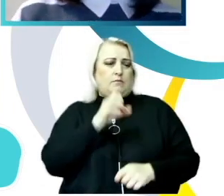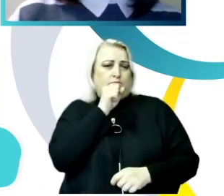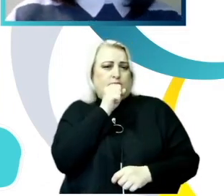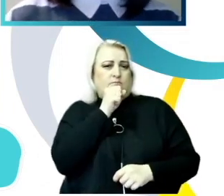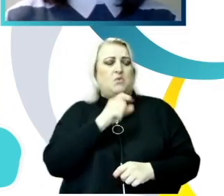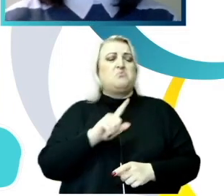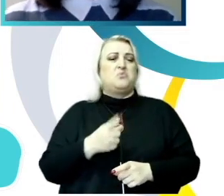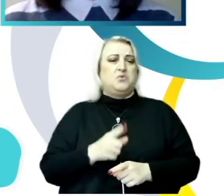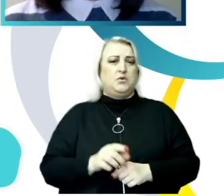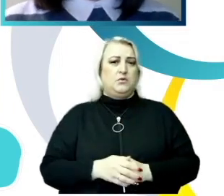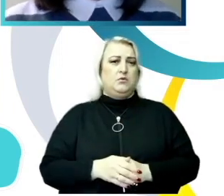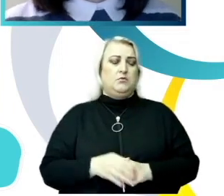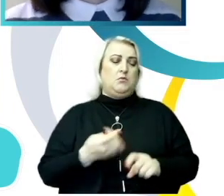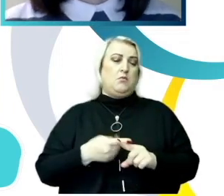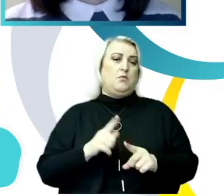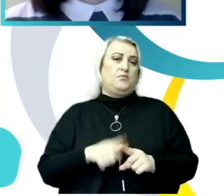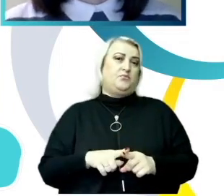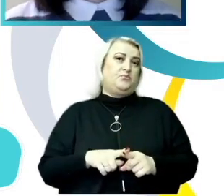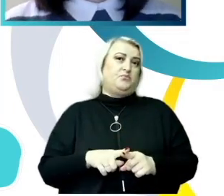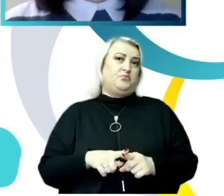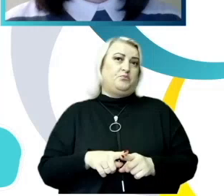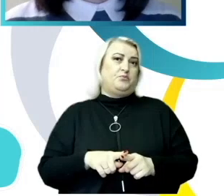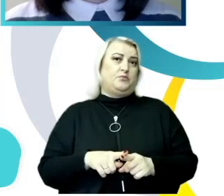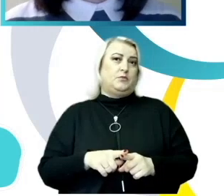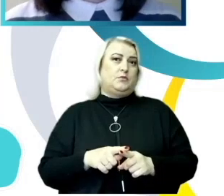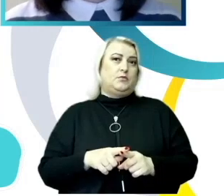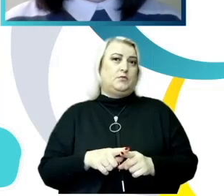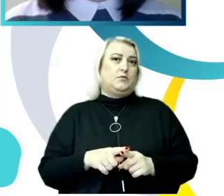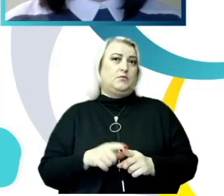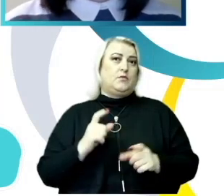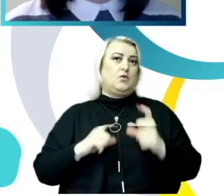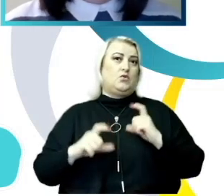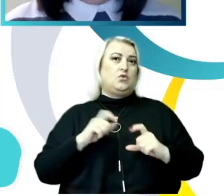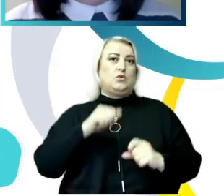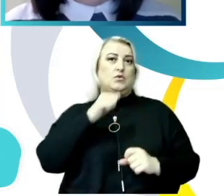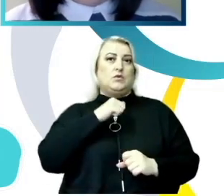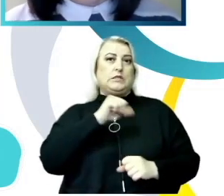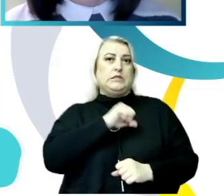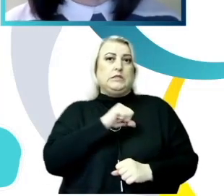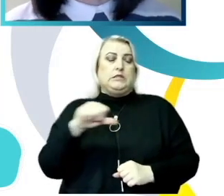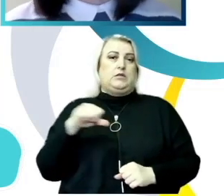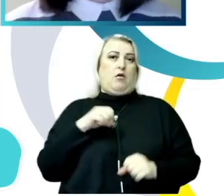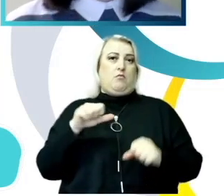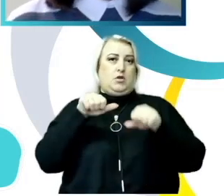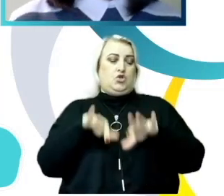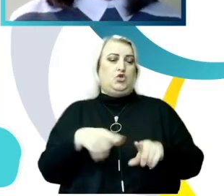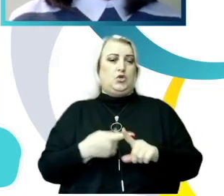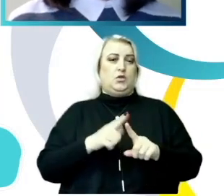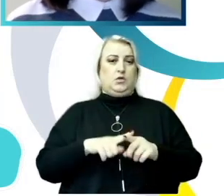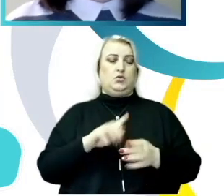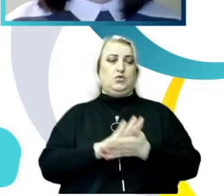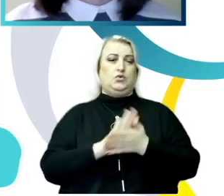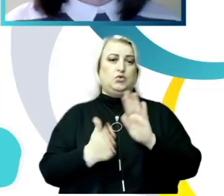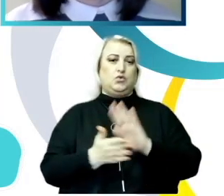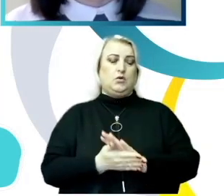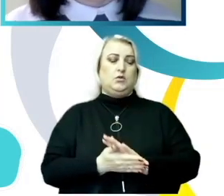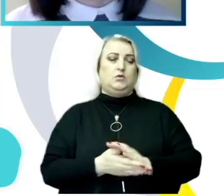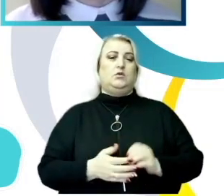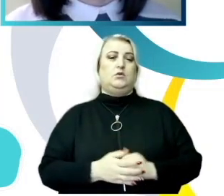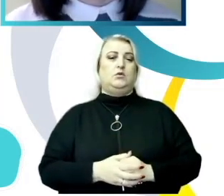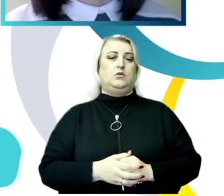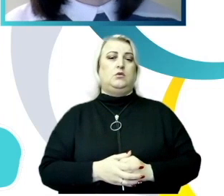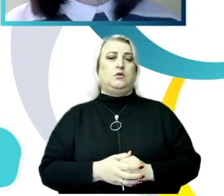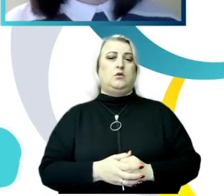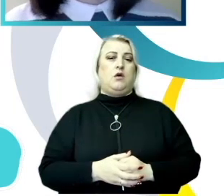Ele, pe de o parte, cumva, studenții încearcă de desinestătători să rezolve aceste situații, pe de altă parte, avem acest